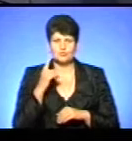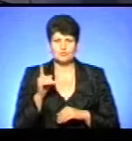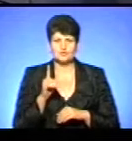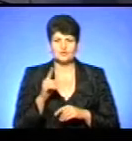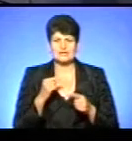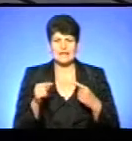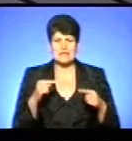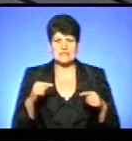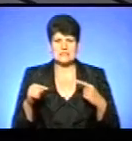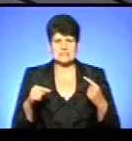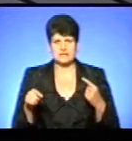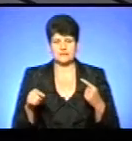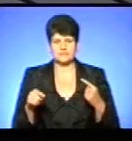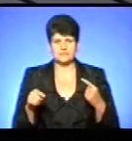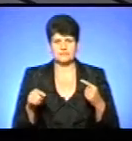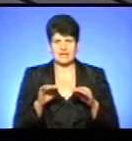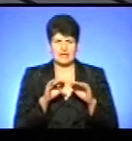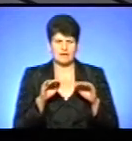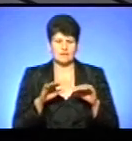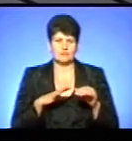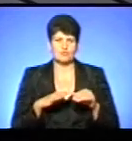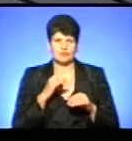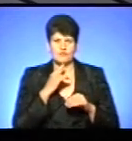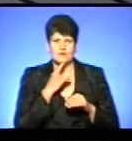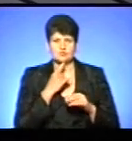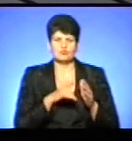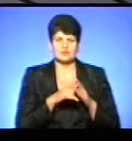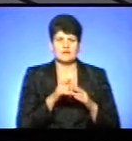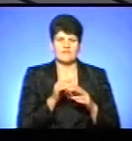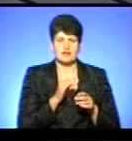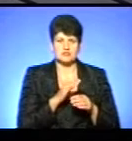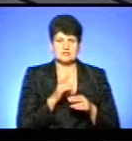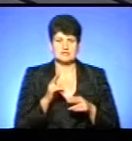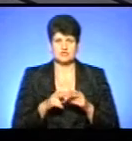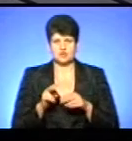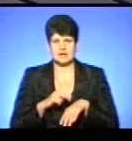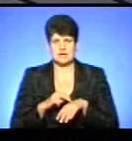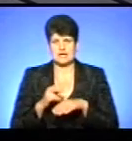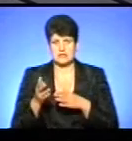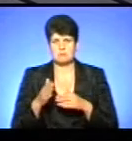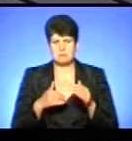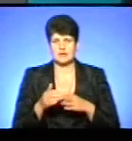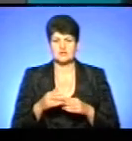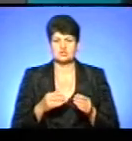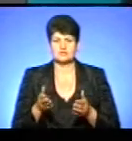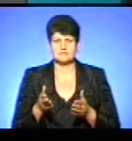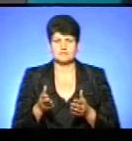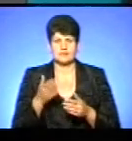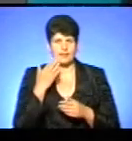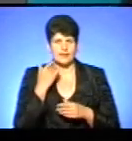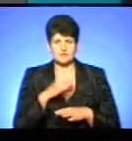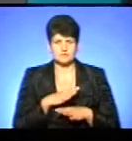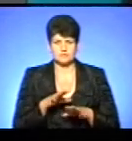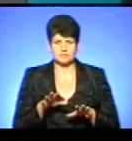різних рівнях буде важко. Починаючи від фельдшера, закінчуючи вже лікарем практичним. Зрозуміло, легко не буде.